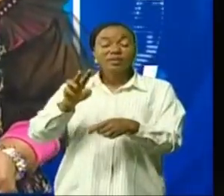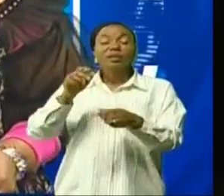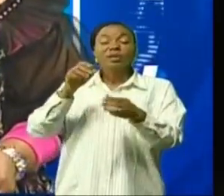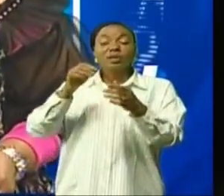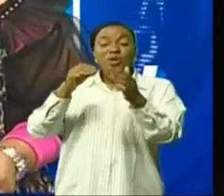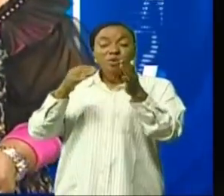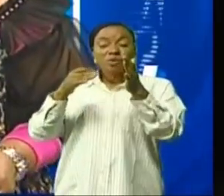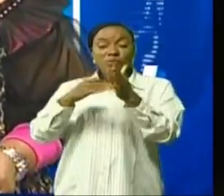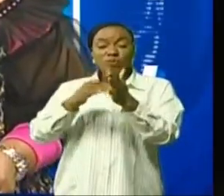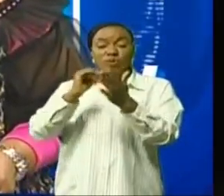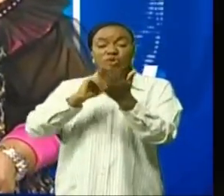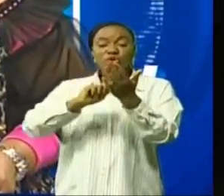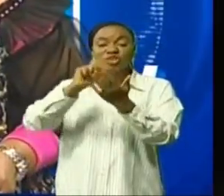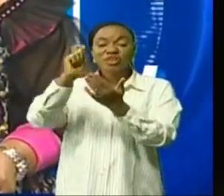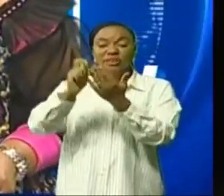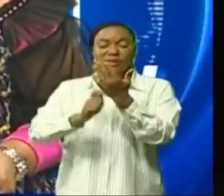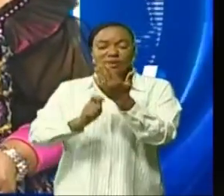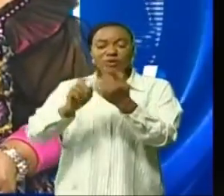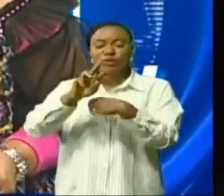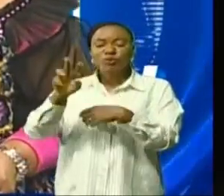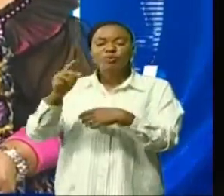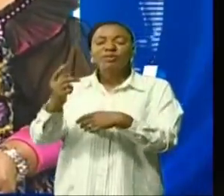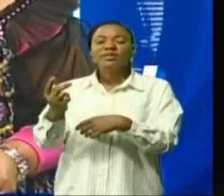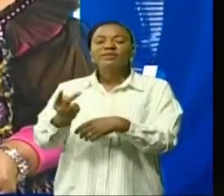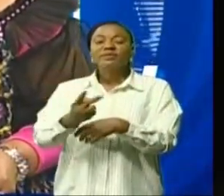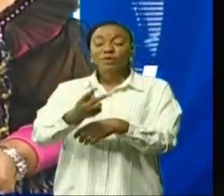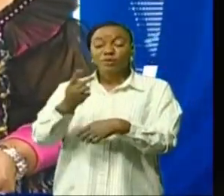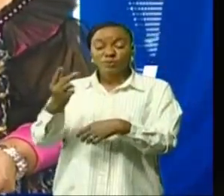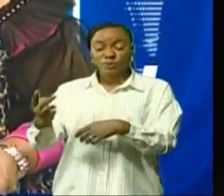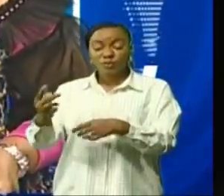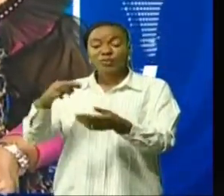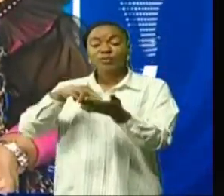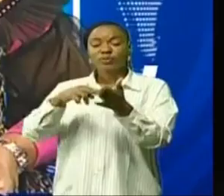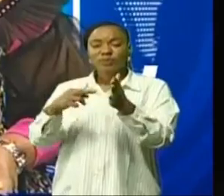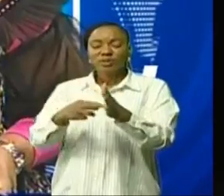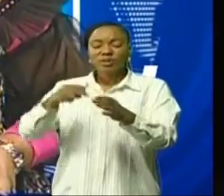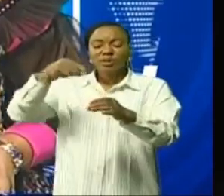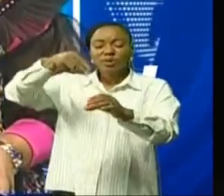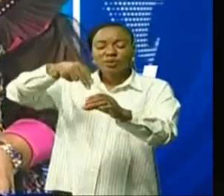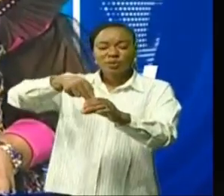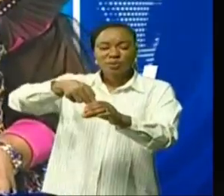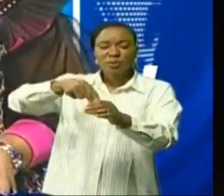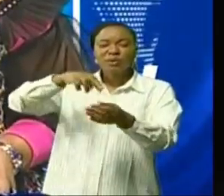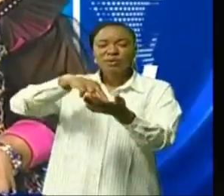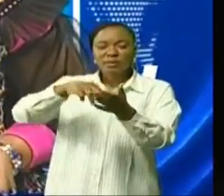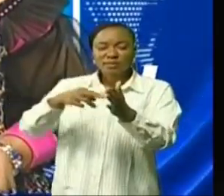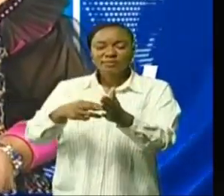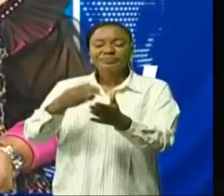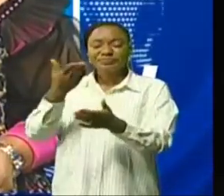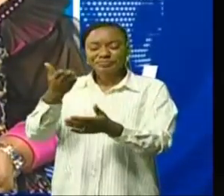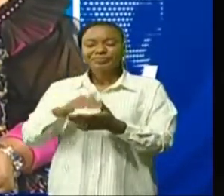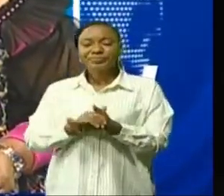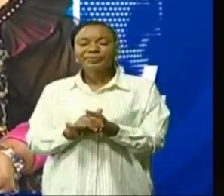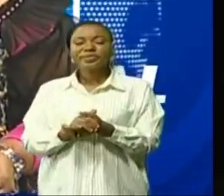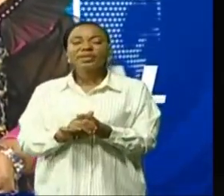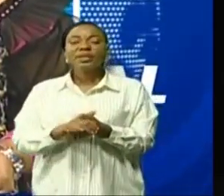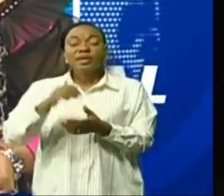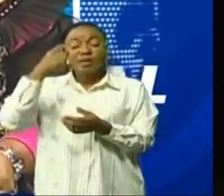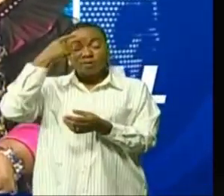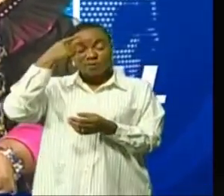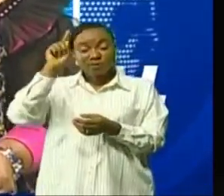juillet 2022. A cet effet, les prix du carburant à la pompe sont fixés de manière ci-après pour les carburants